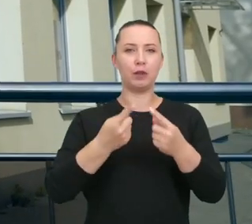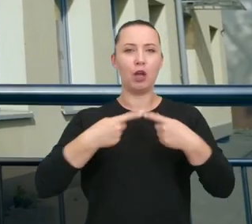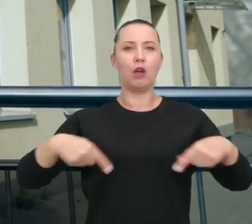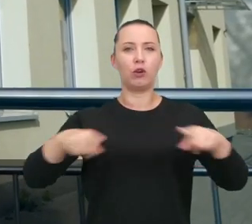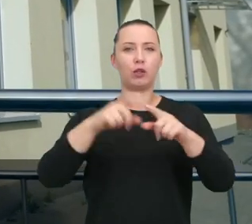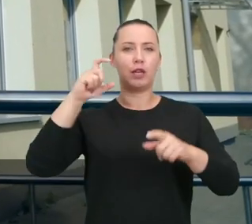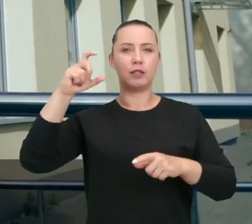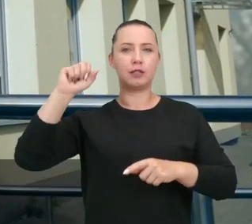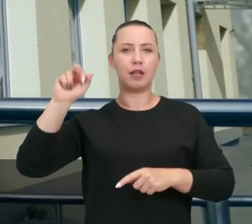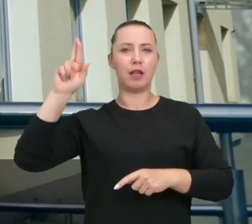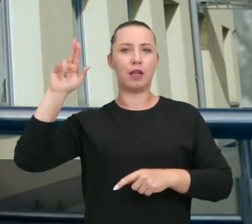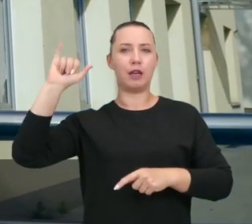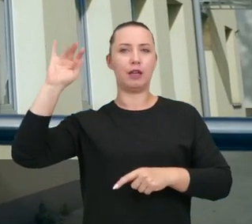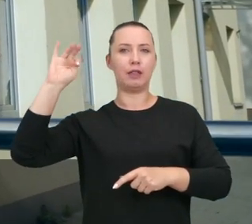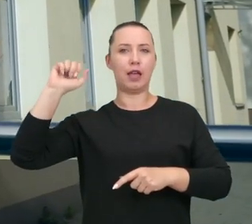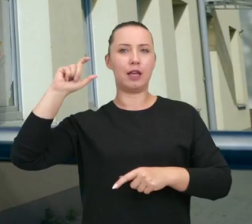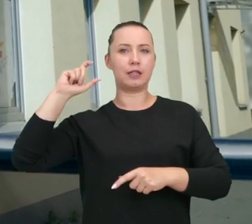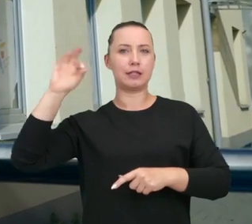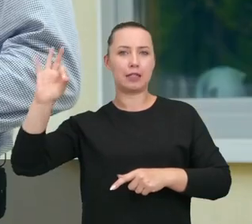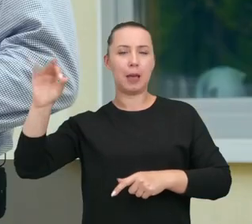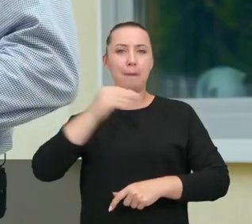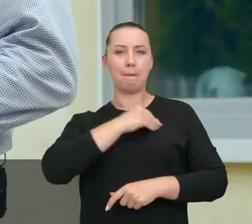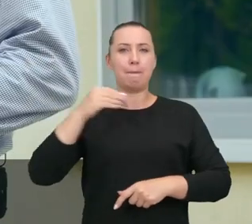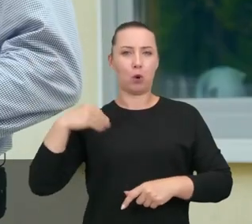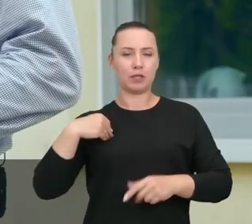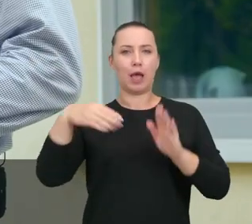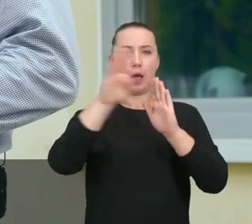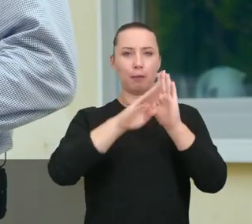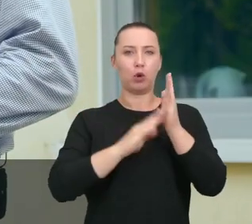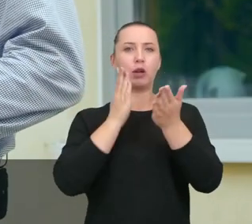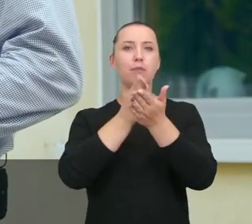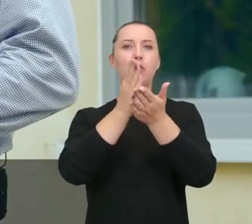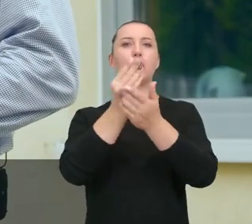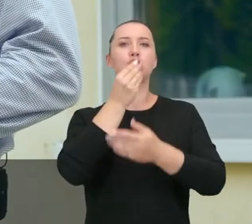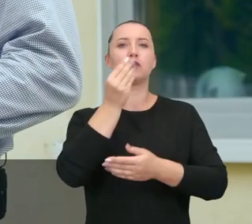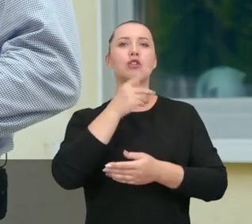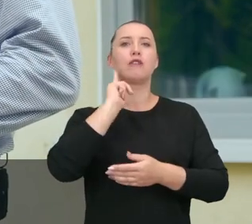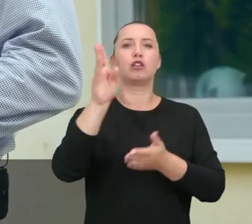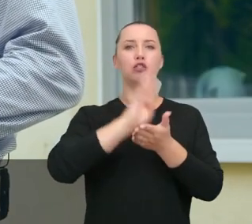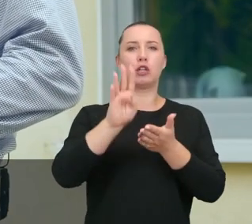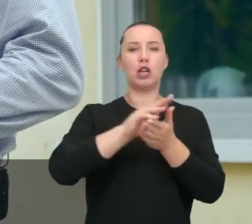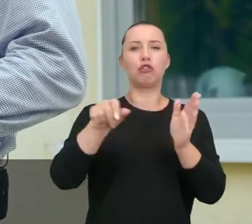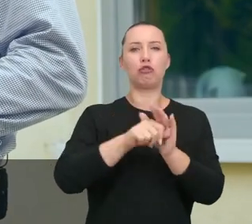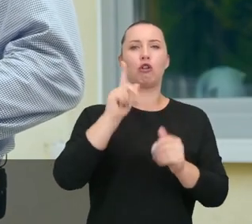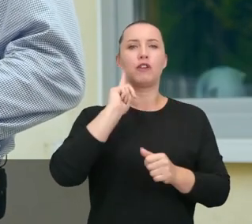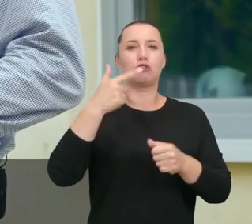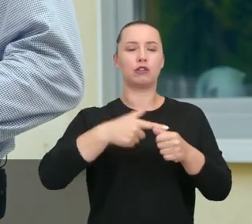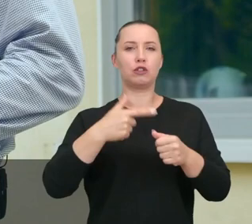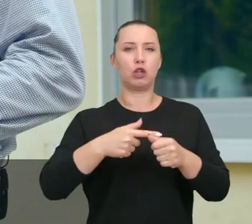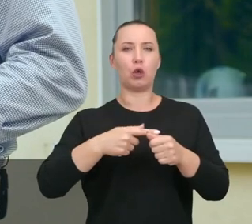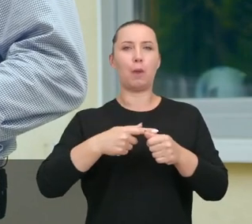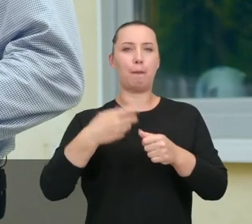realizuje Caritas Polska. Program operacyjny Pomoc Żywnościowa 2014-2020 to